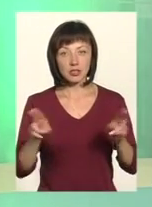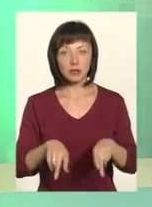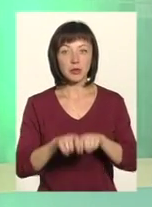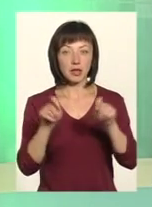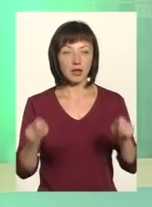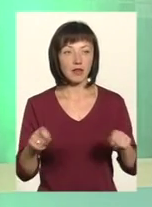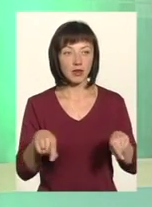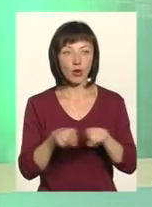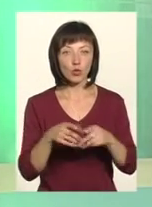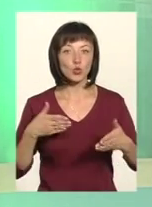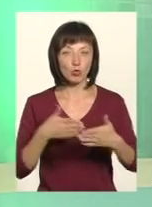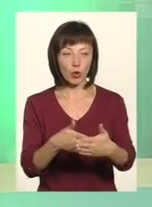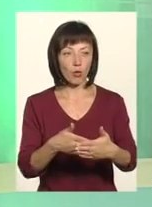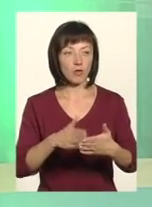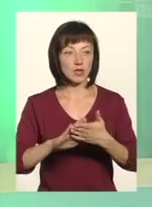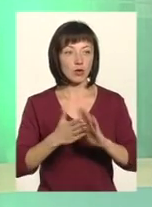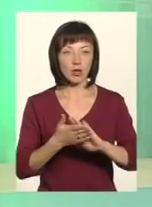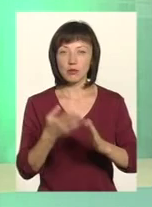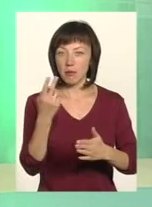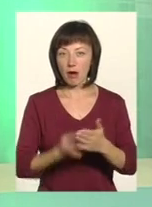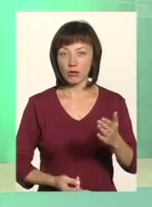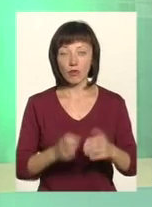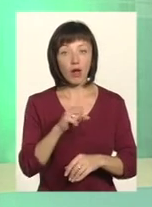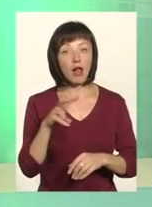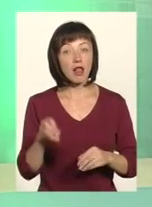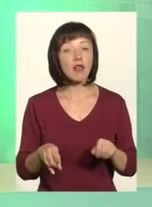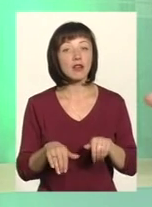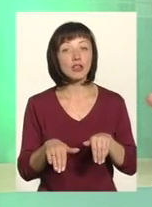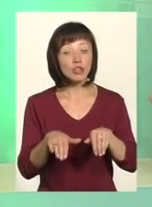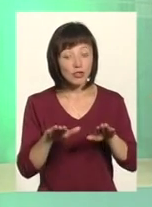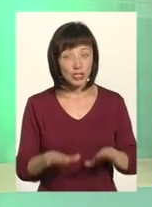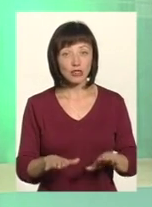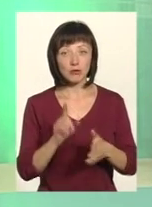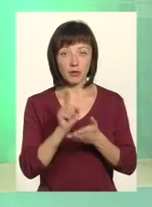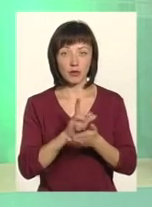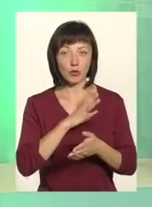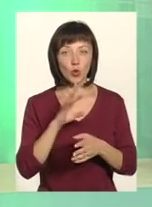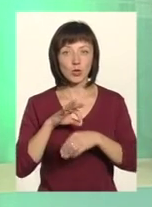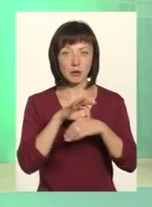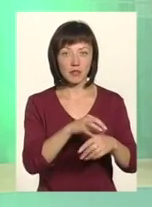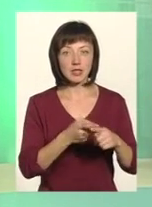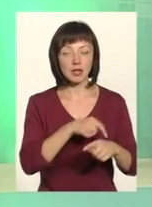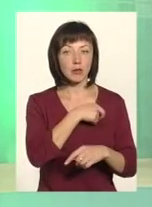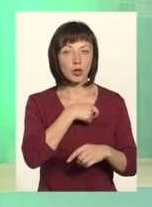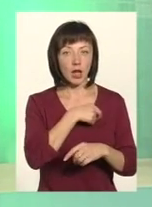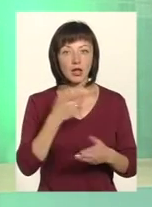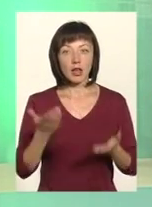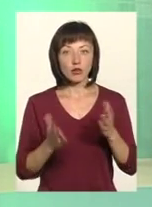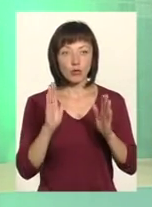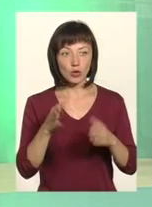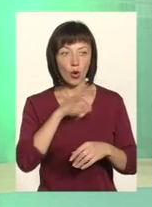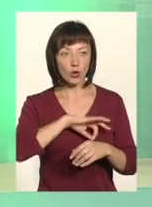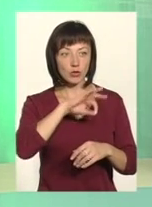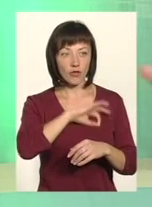поставили таку тупікову ситуацію, патову, але виходить з неї повинні ті, хто нас сюди завідувати. Це депутат. Якщо вони будуть